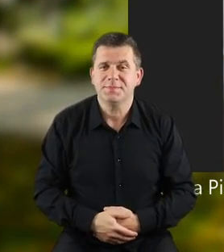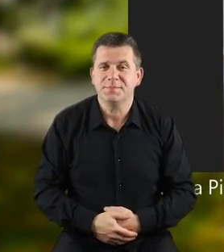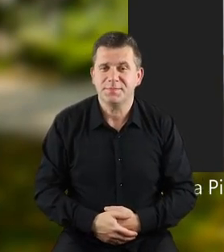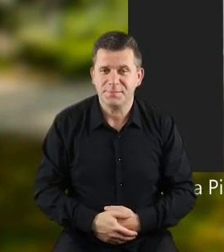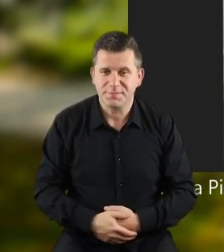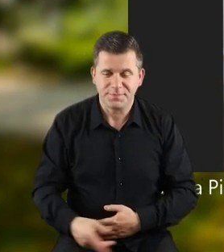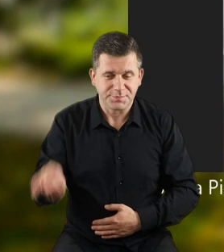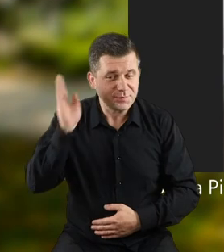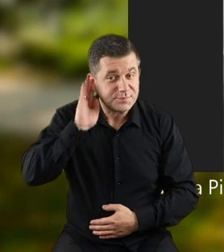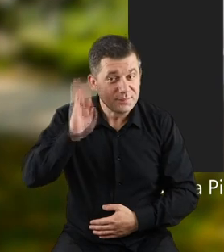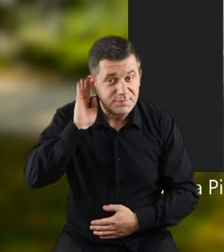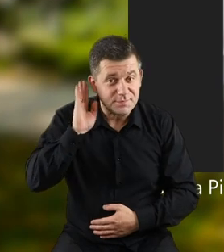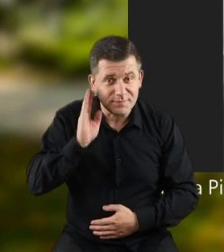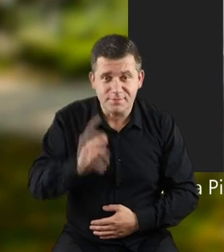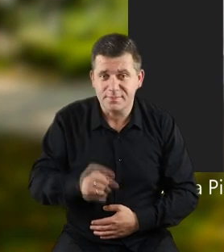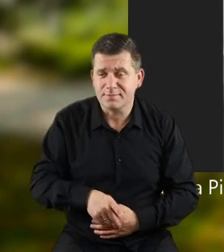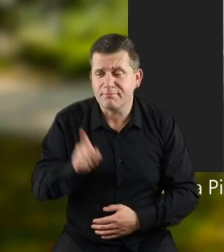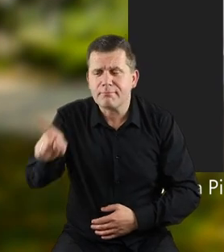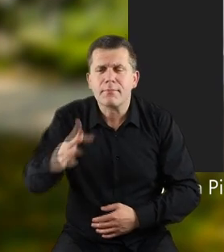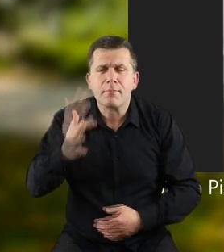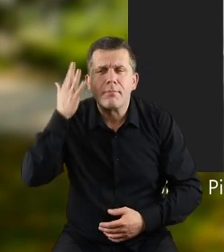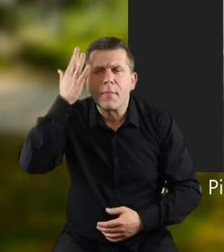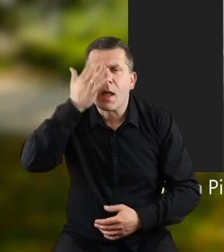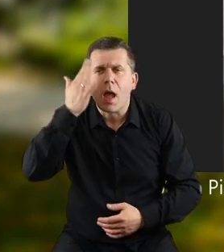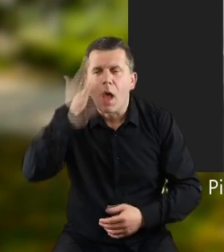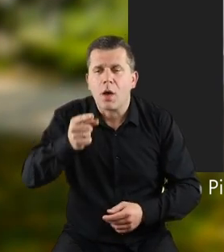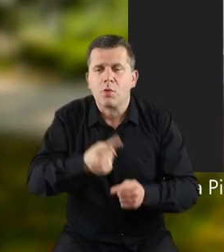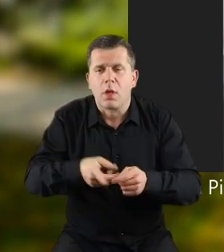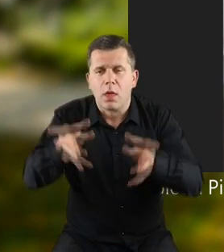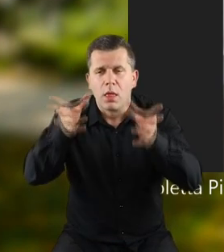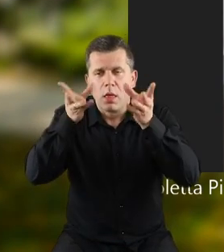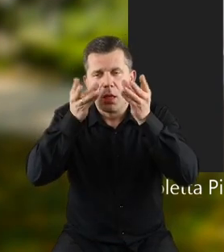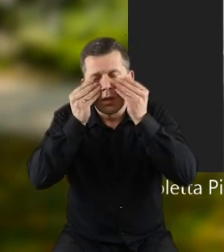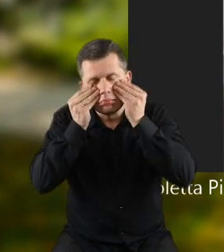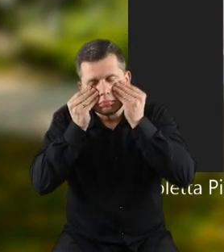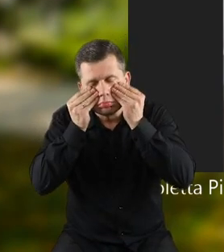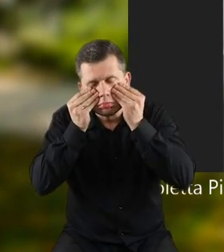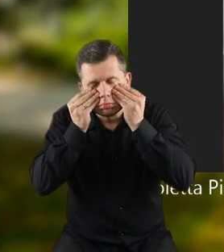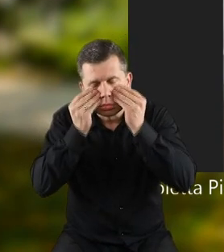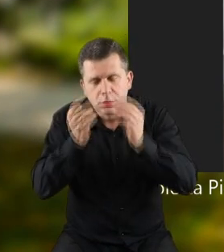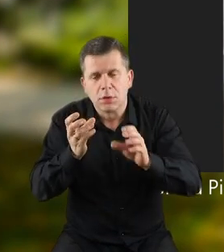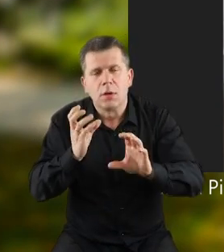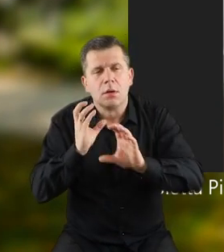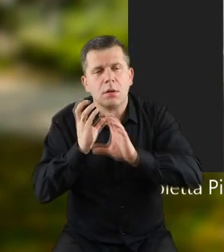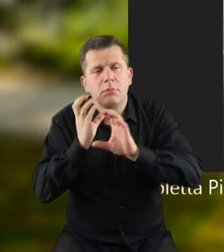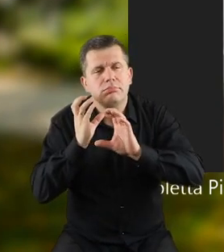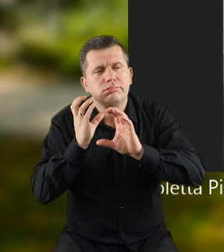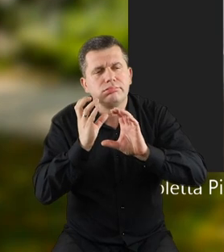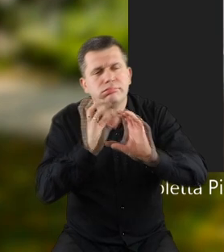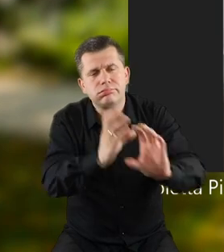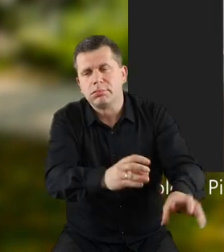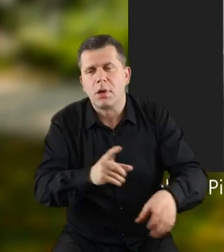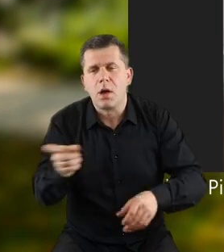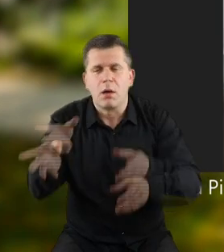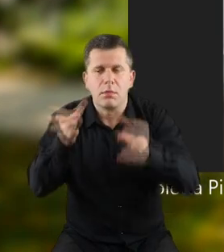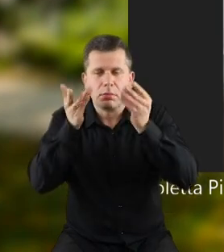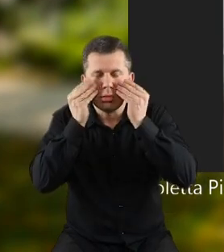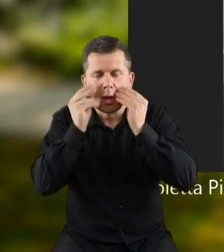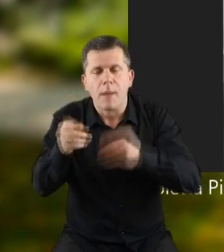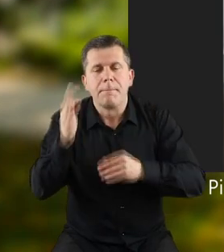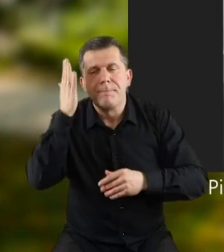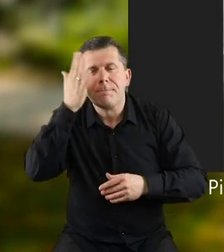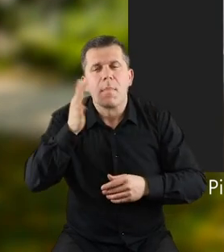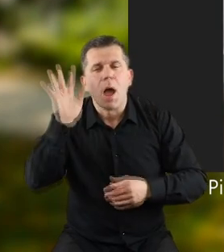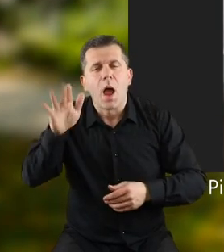że misio marząc zasnął. Samochód trząsnie miłosiernie, a on marzył o tym